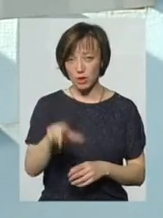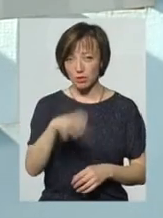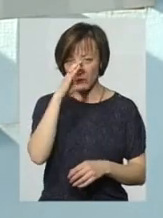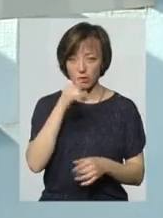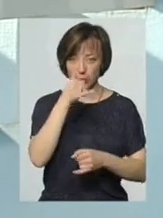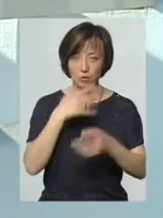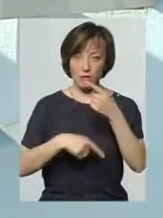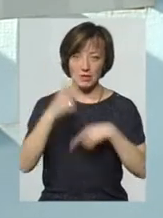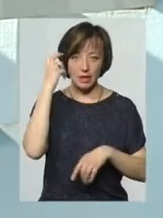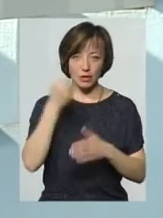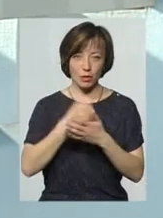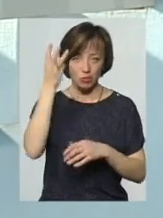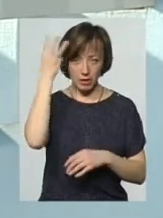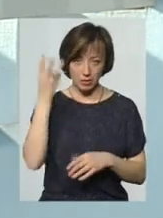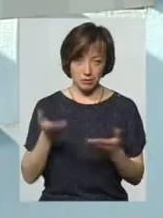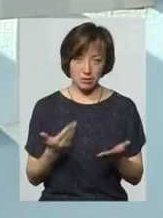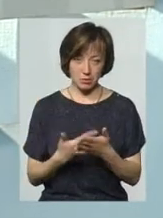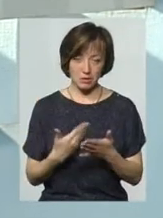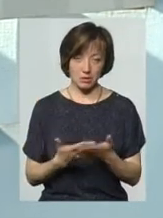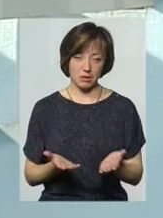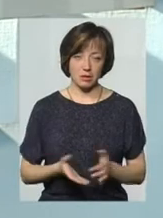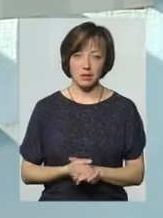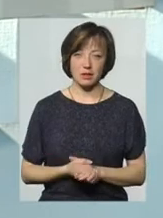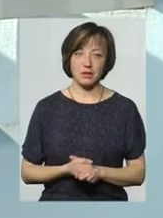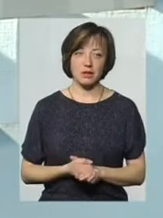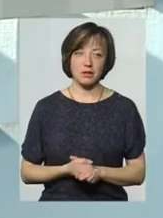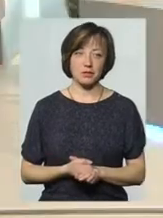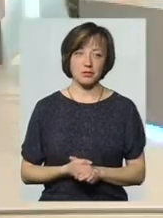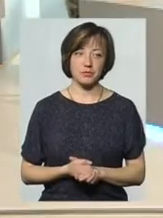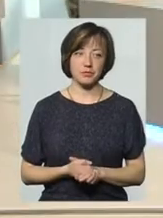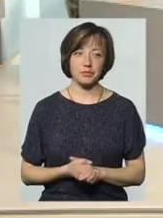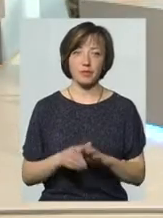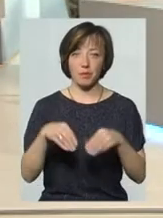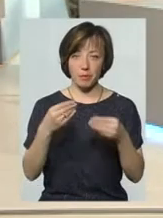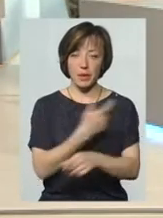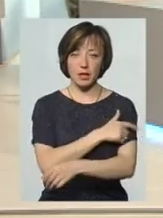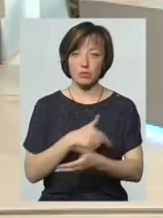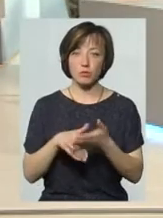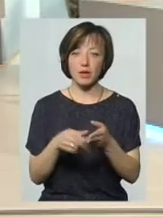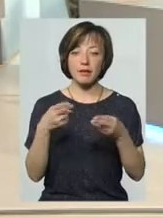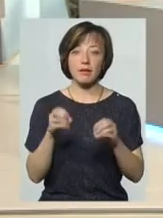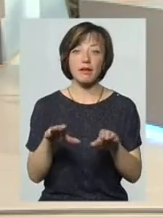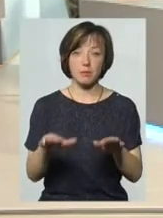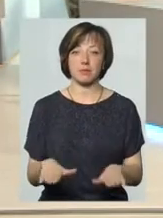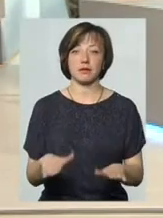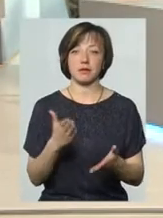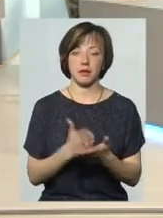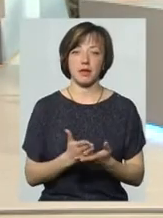може повернутися з Києва до Хмельницького, щоб його тут прийняти. Мають надати медичну допомогу там, де він знаходиться.